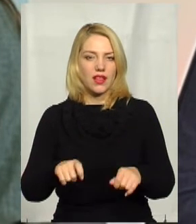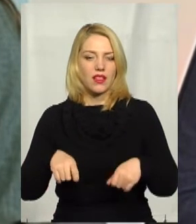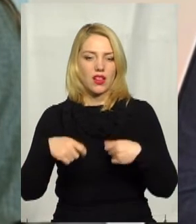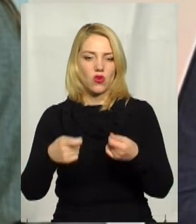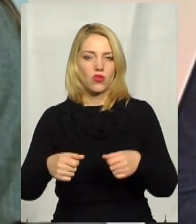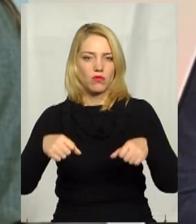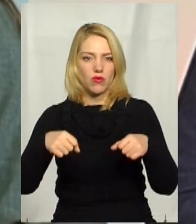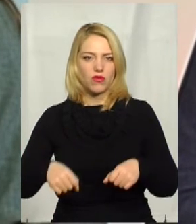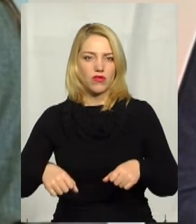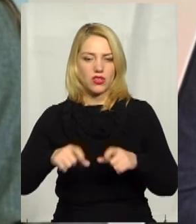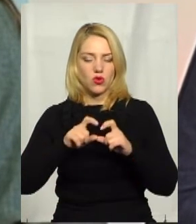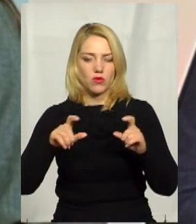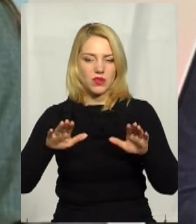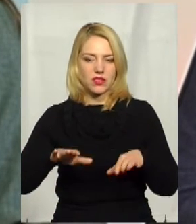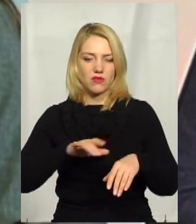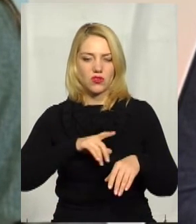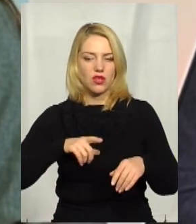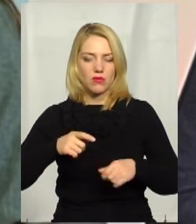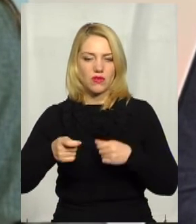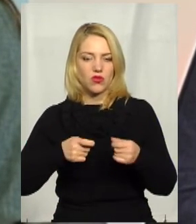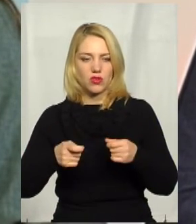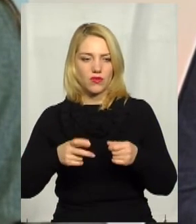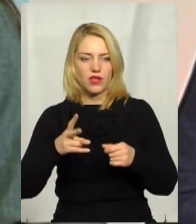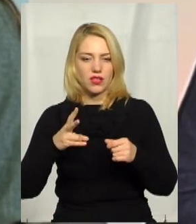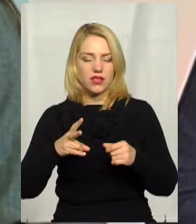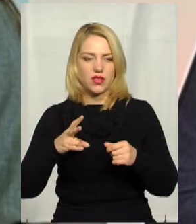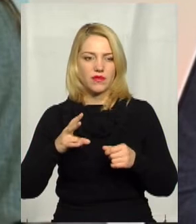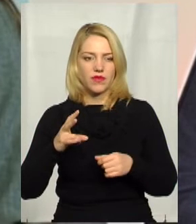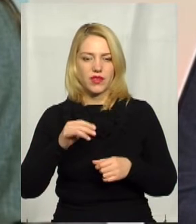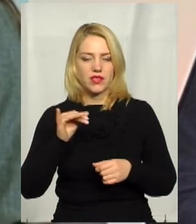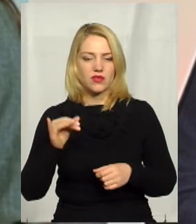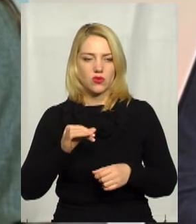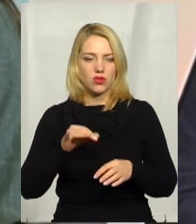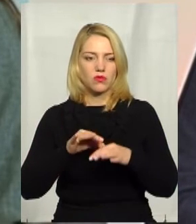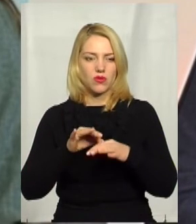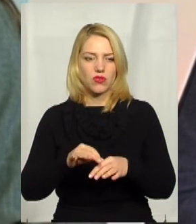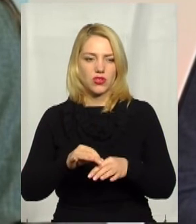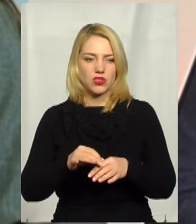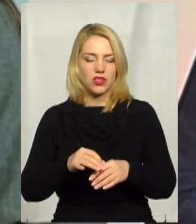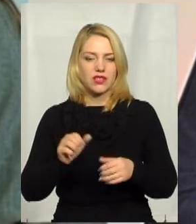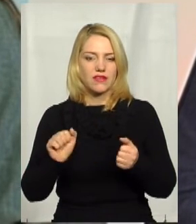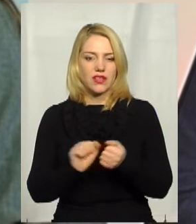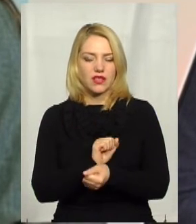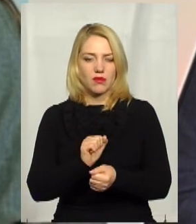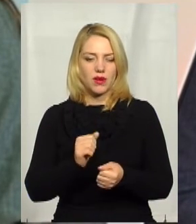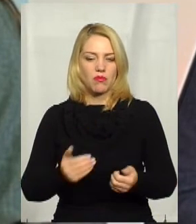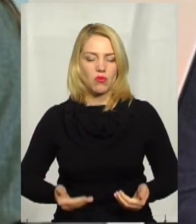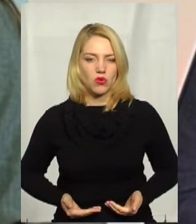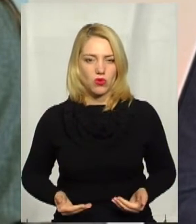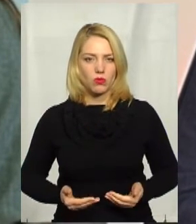повноважень органами місцевого саморядування, органами виконавчої влади у сфері поведення з твердими побутовими відходами.